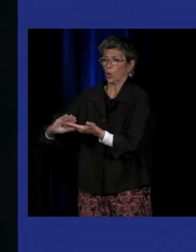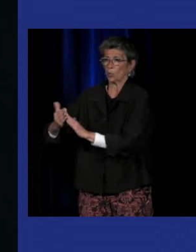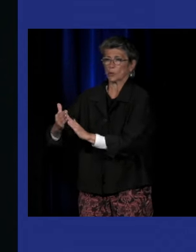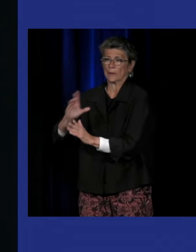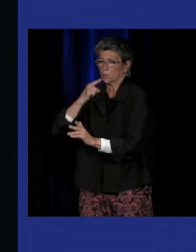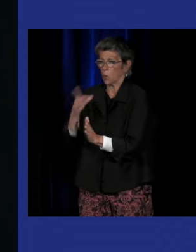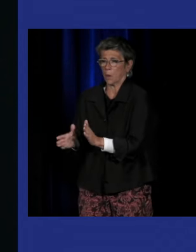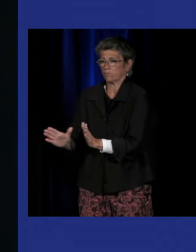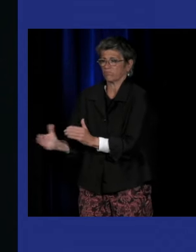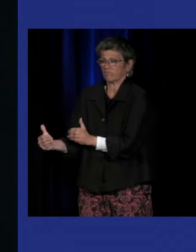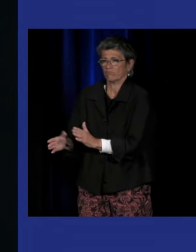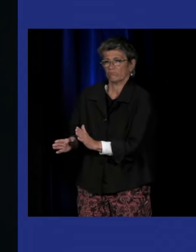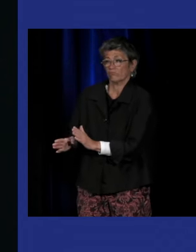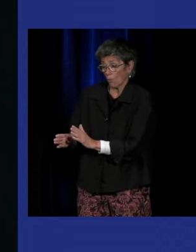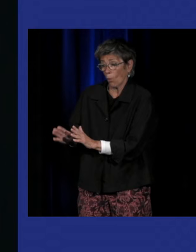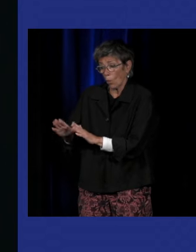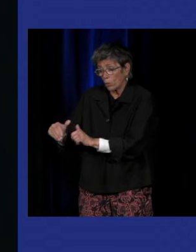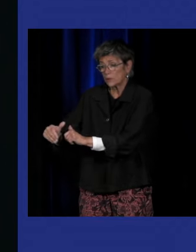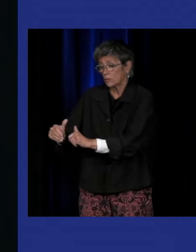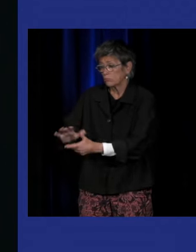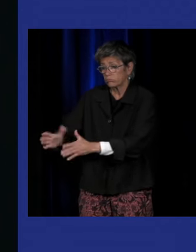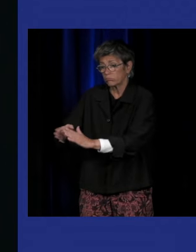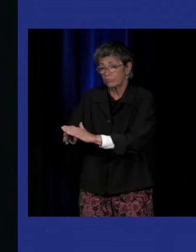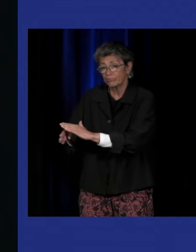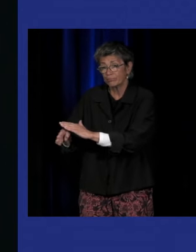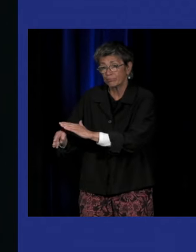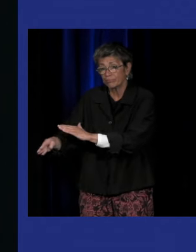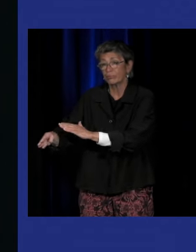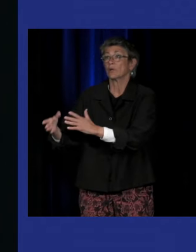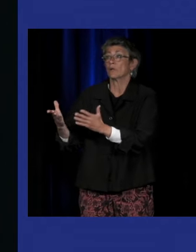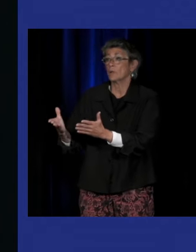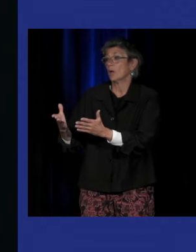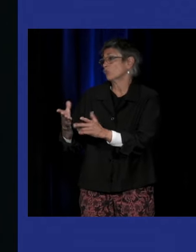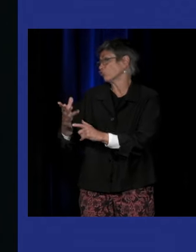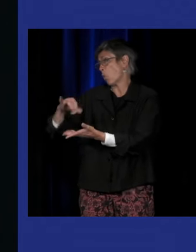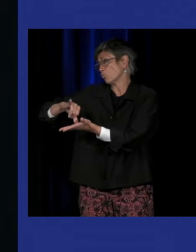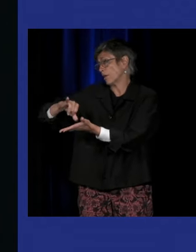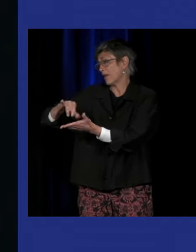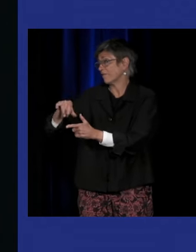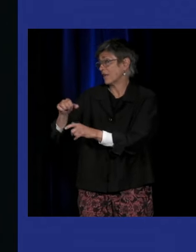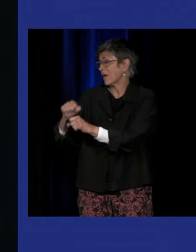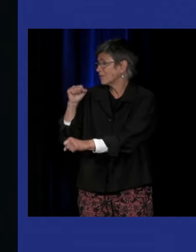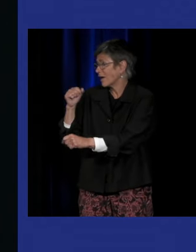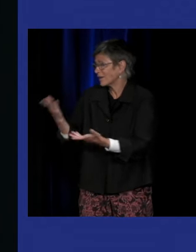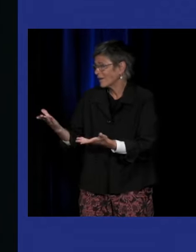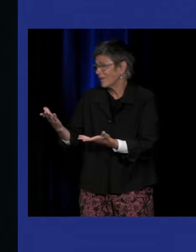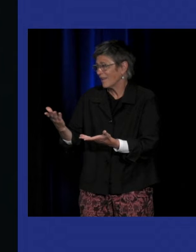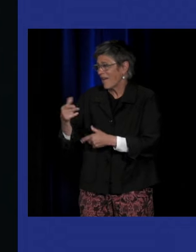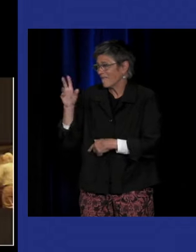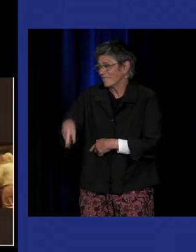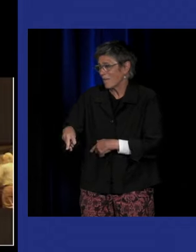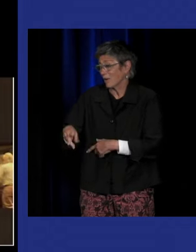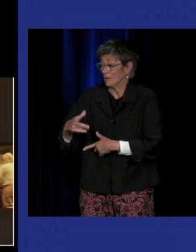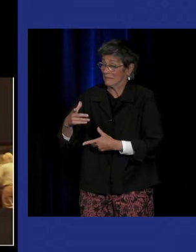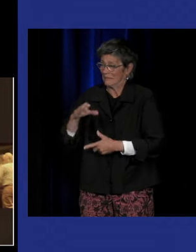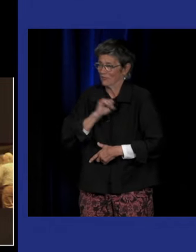va à la fin à la mi-20e siècle donc on passe vraiment très